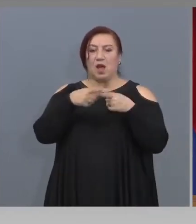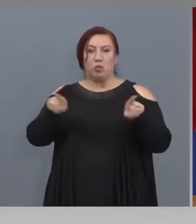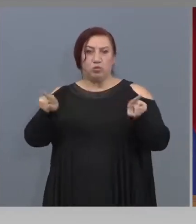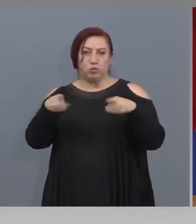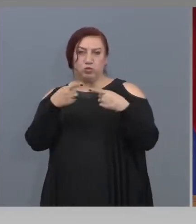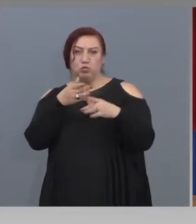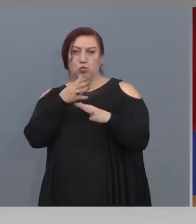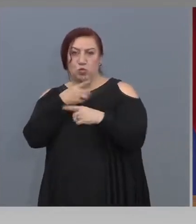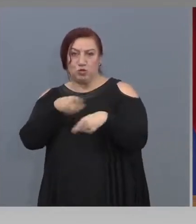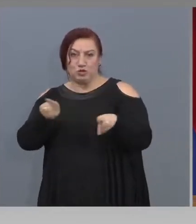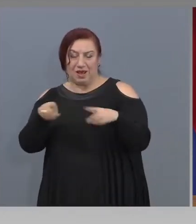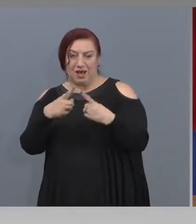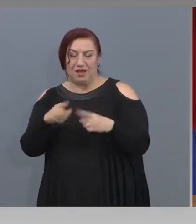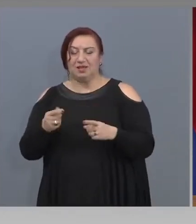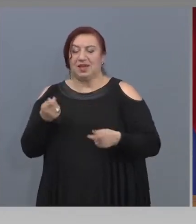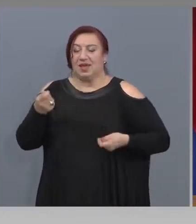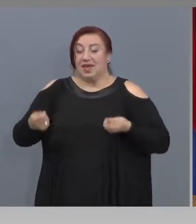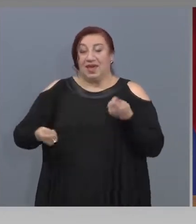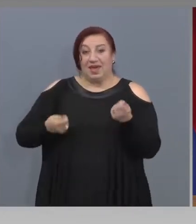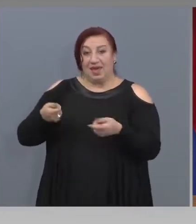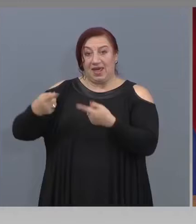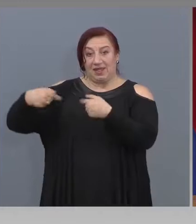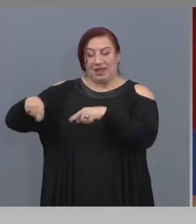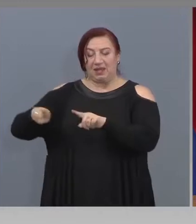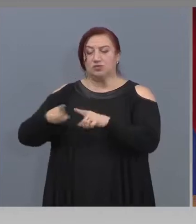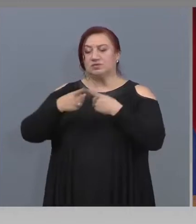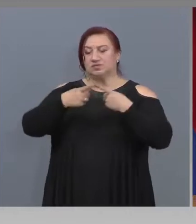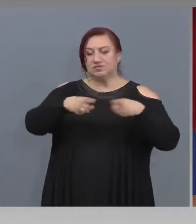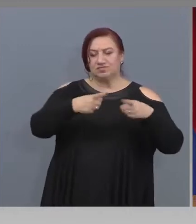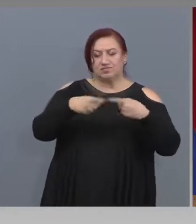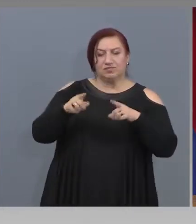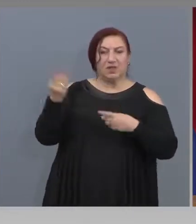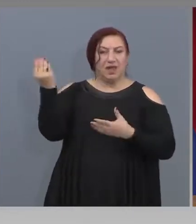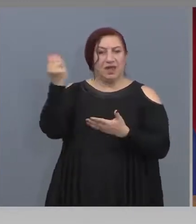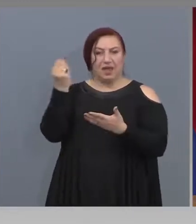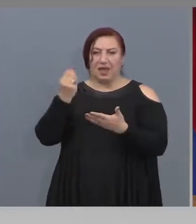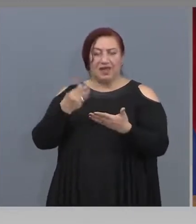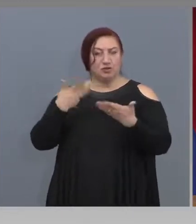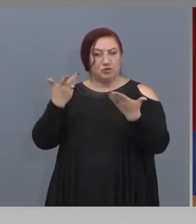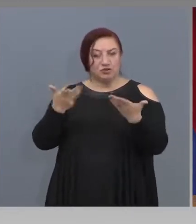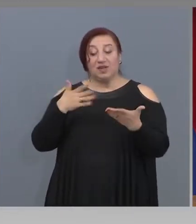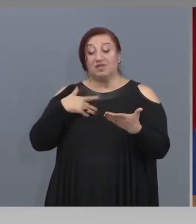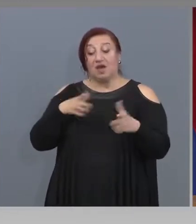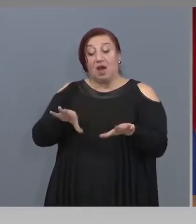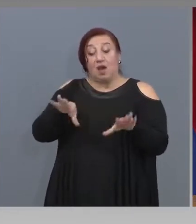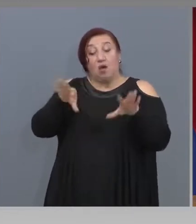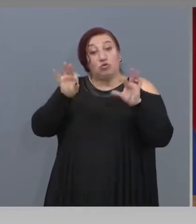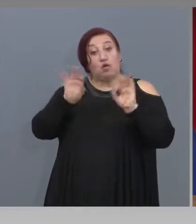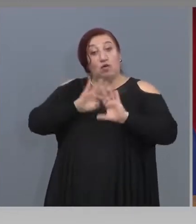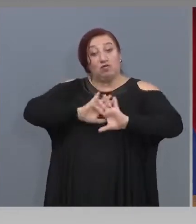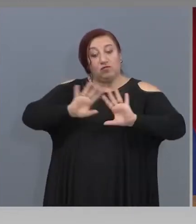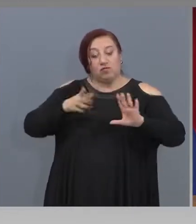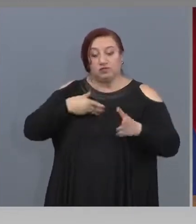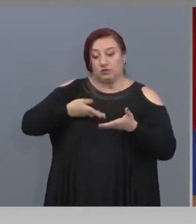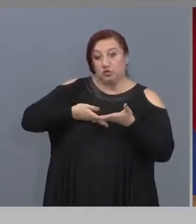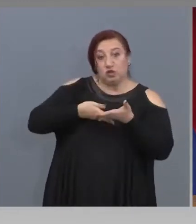изкуства. Тоест за вече готов продукт, който ще го подпомогнем да